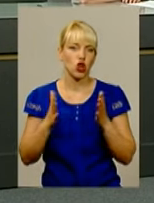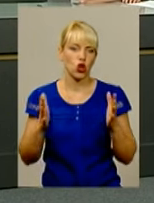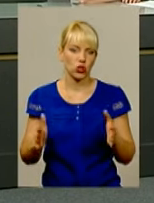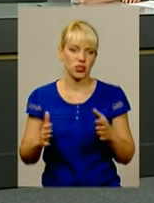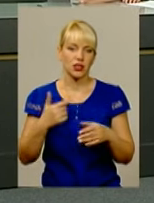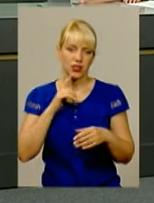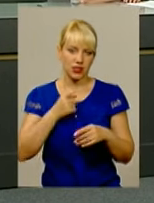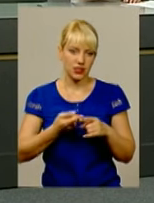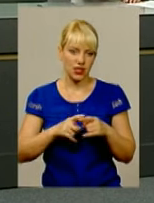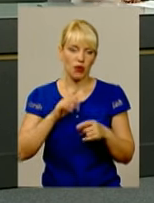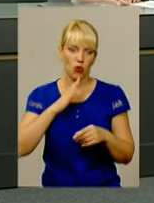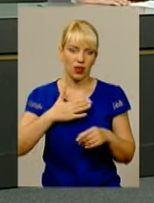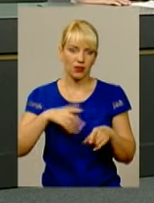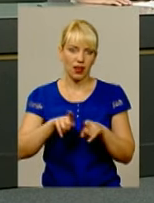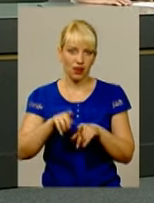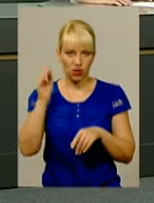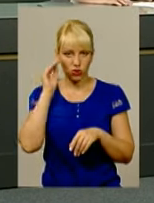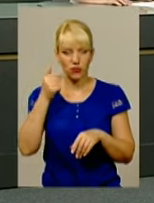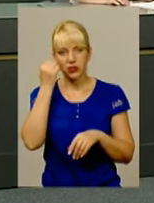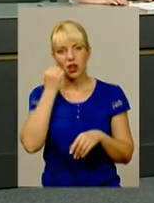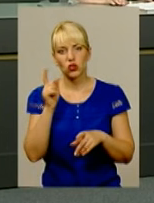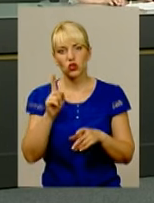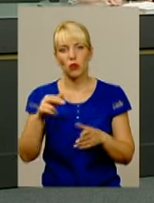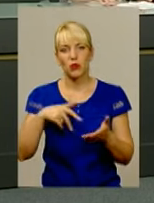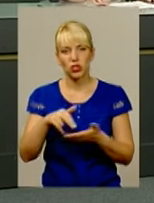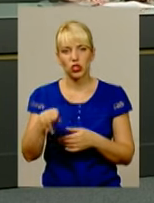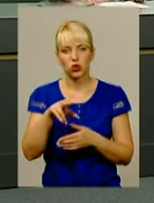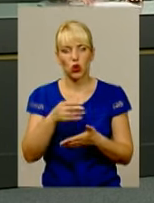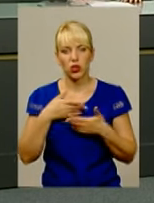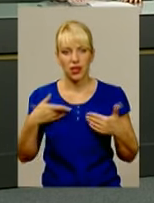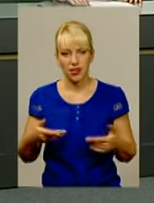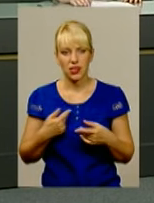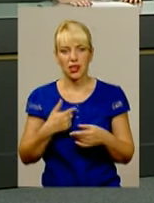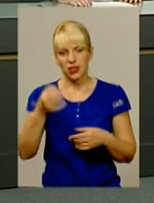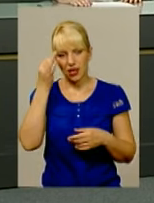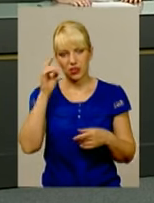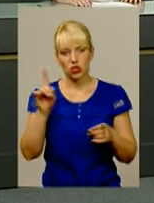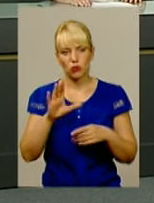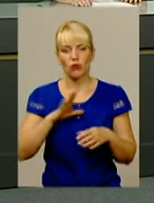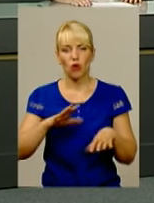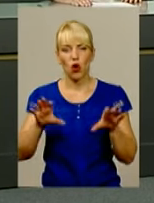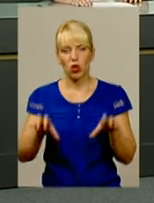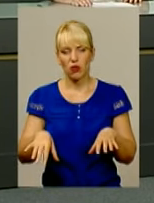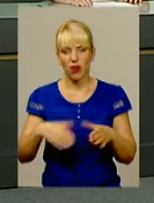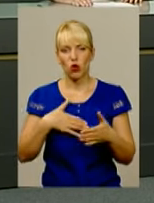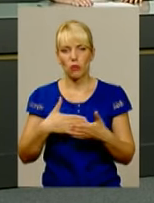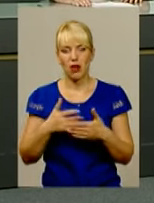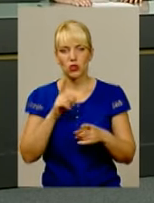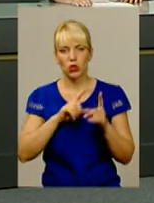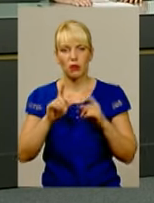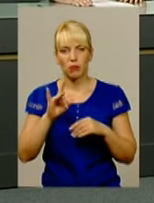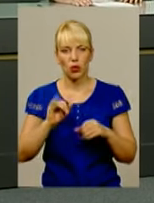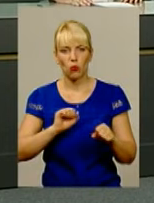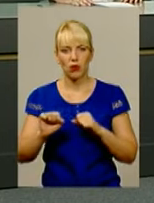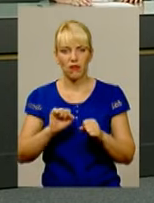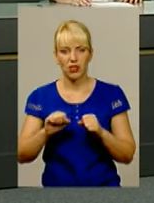моя така думка. Я вам дякую за те, що ви прийшли сьогодні до нас. Я нагадаю, що у нас в студії був голова громадської ради при управлінні